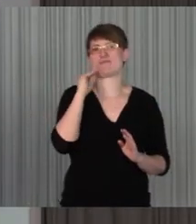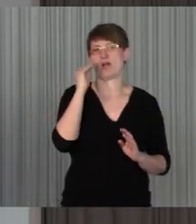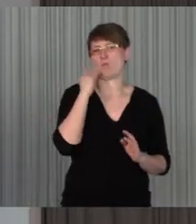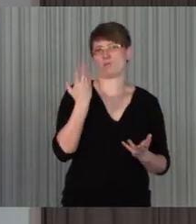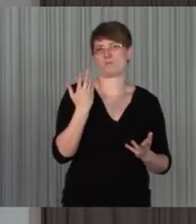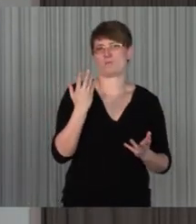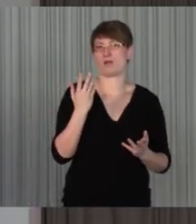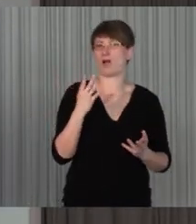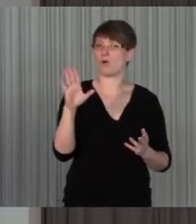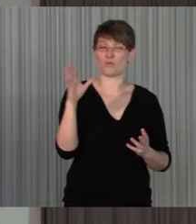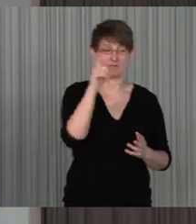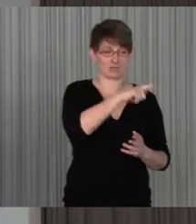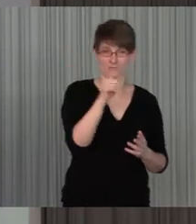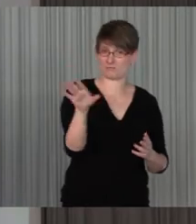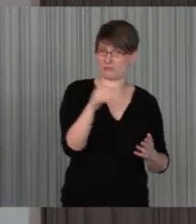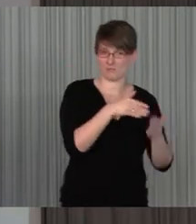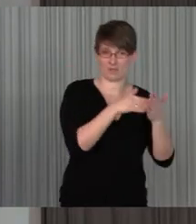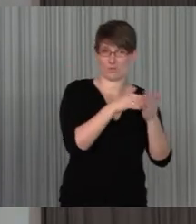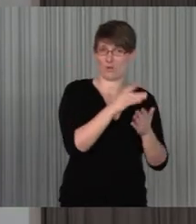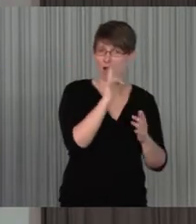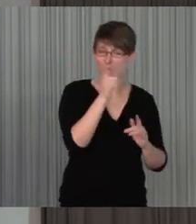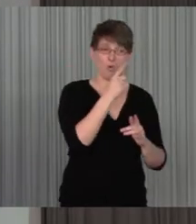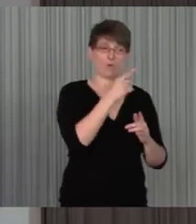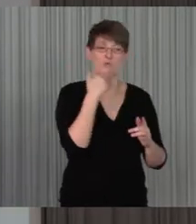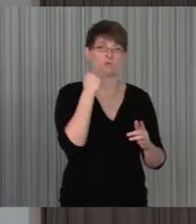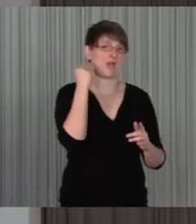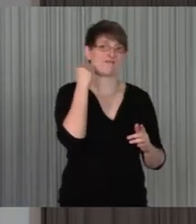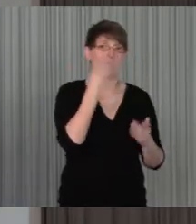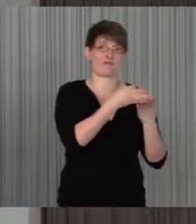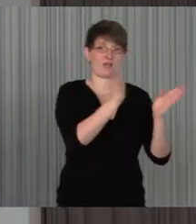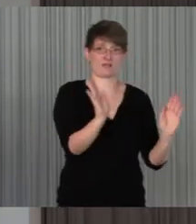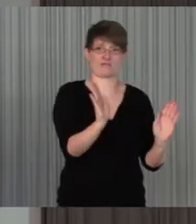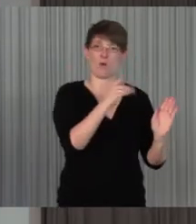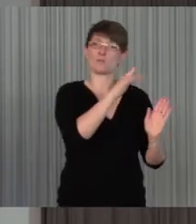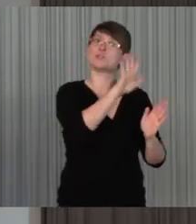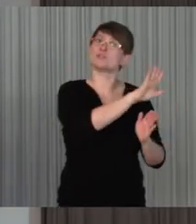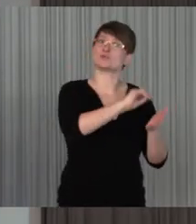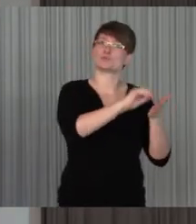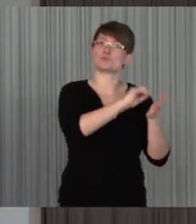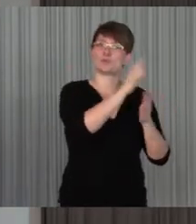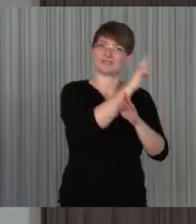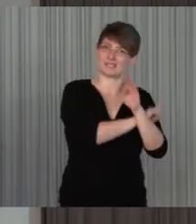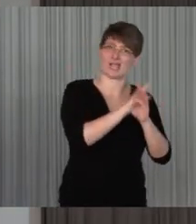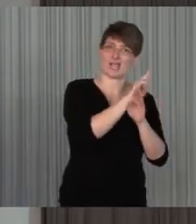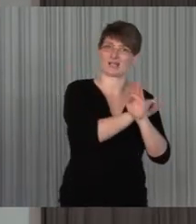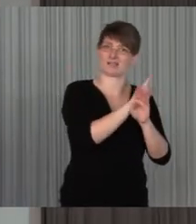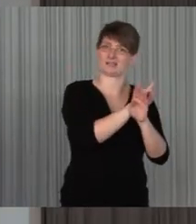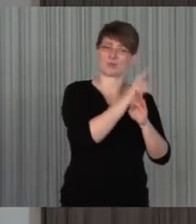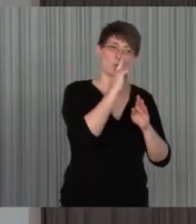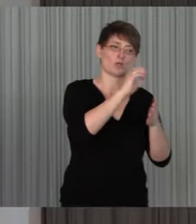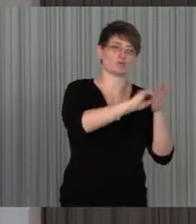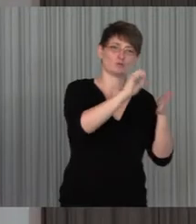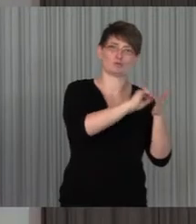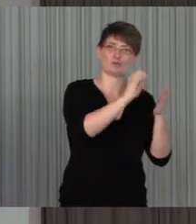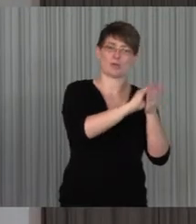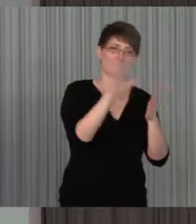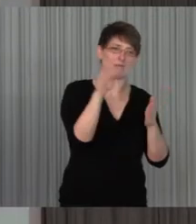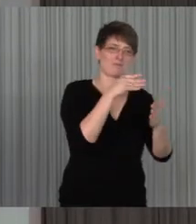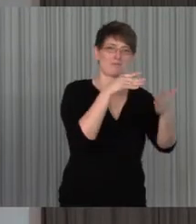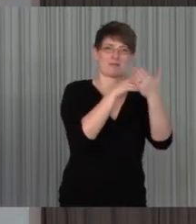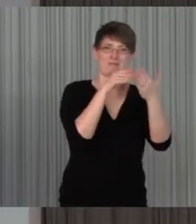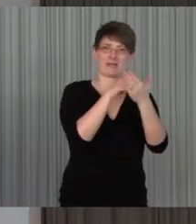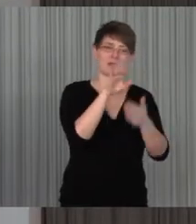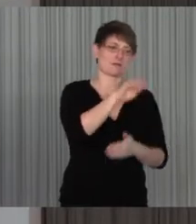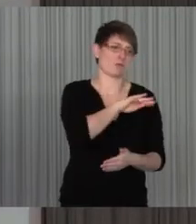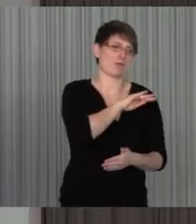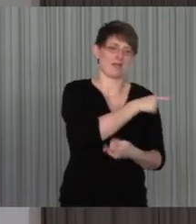für Menschen mit Behinderung, die gerade in der Schulzeit, ein großer Teil von eben ist in der Schulzeit eben auch immer in der Schule mit Menschen, mit